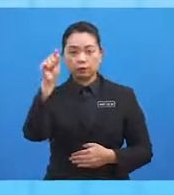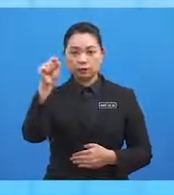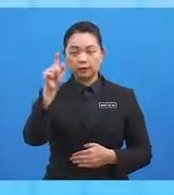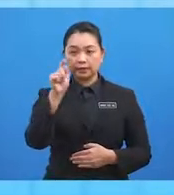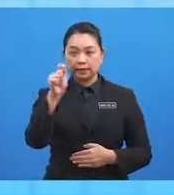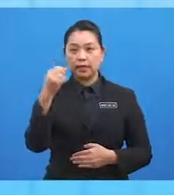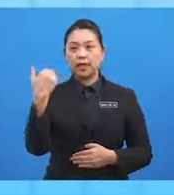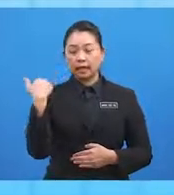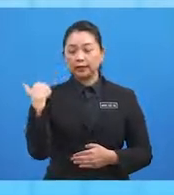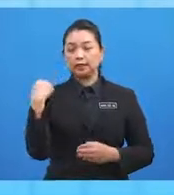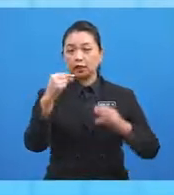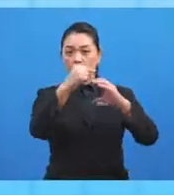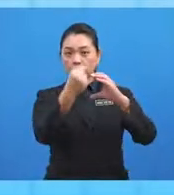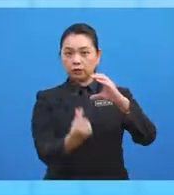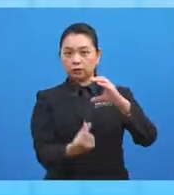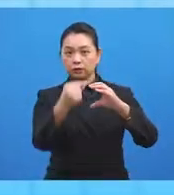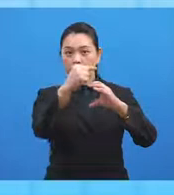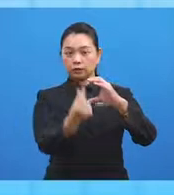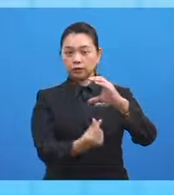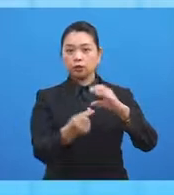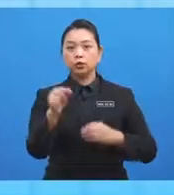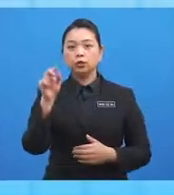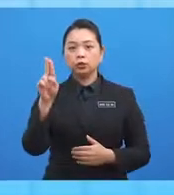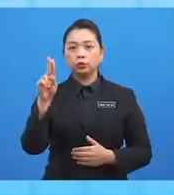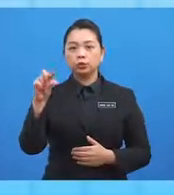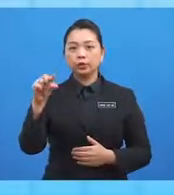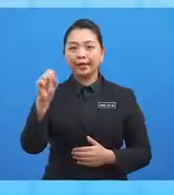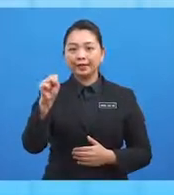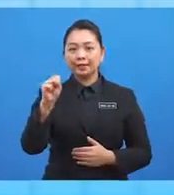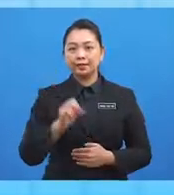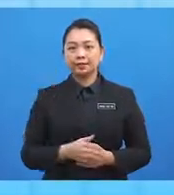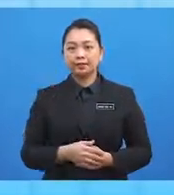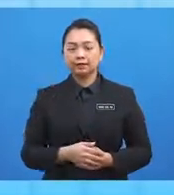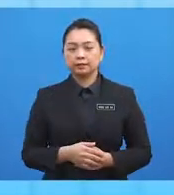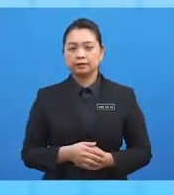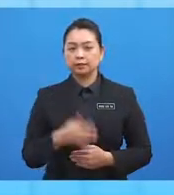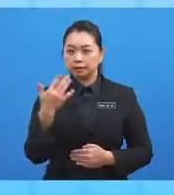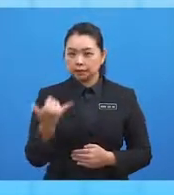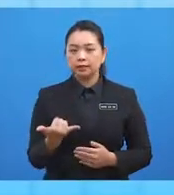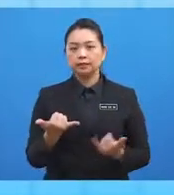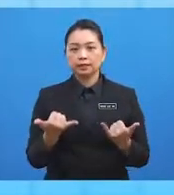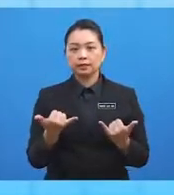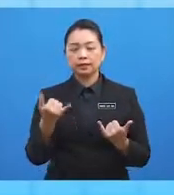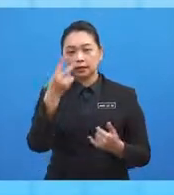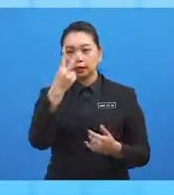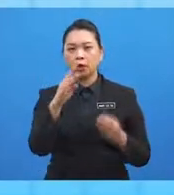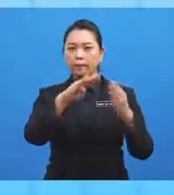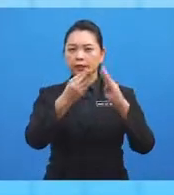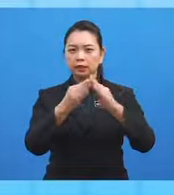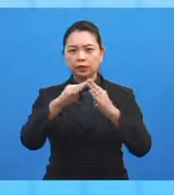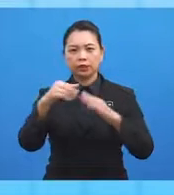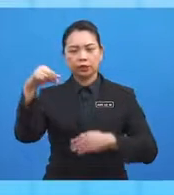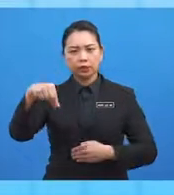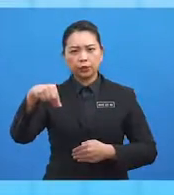bagi meridian UGS. Kita perhatikan kedudukan bandar Q didapati bahawa